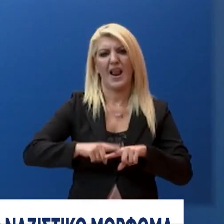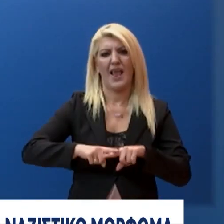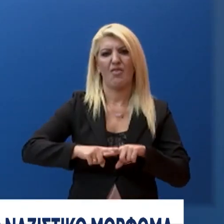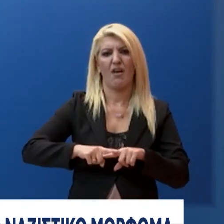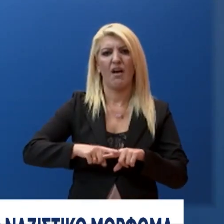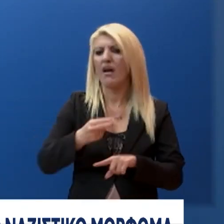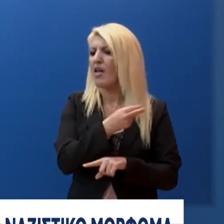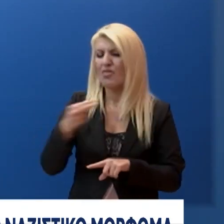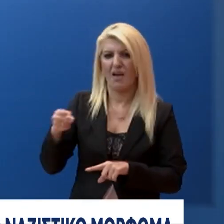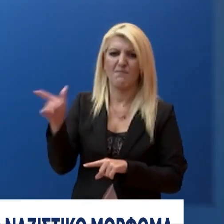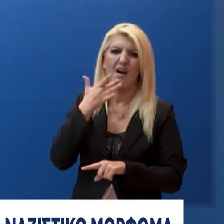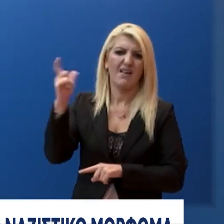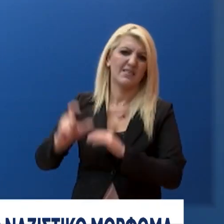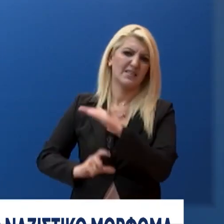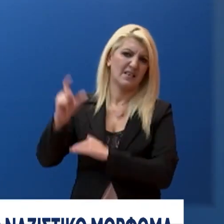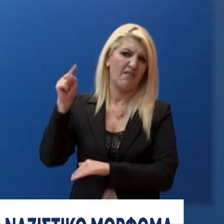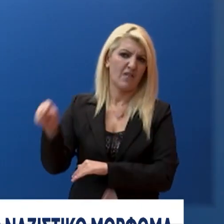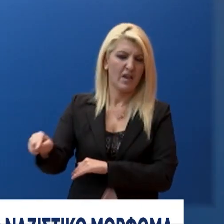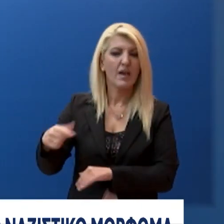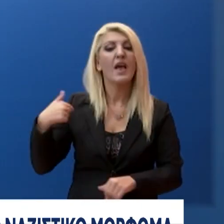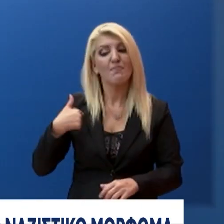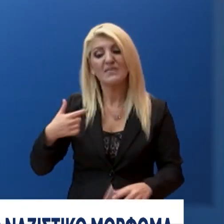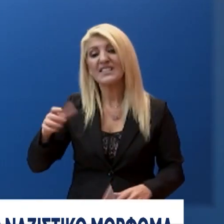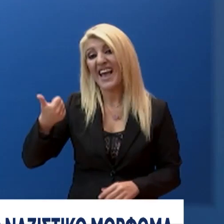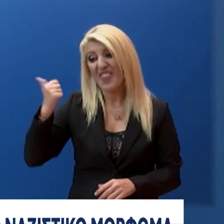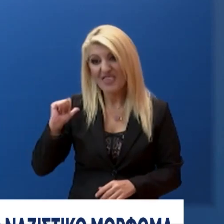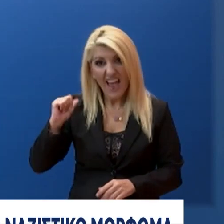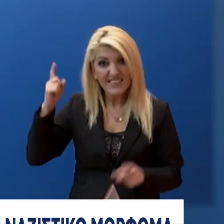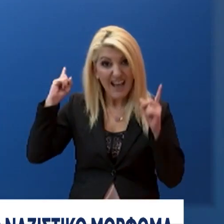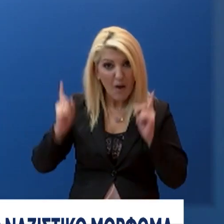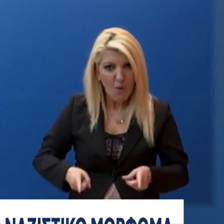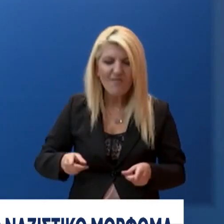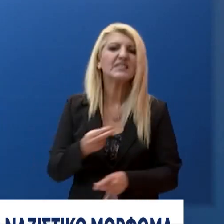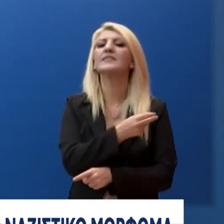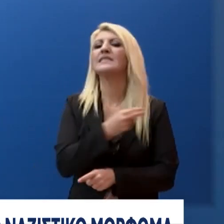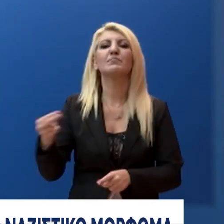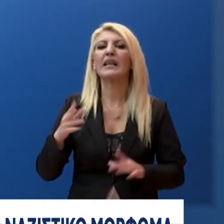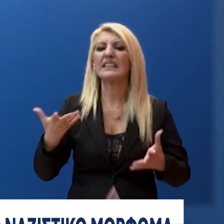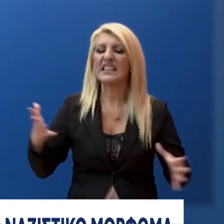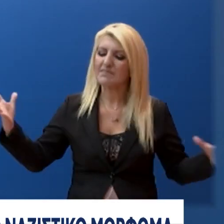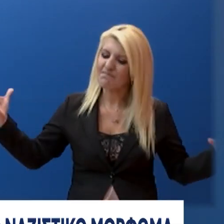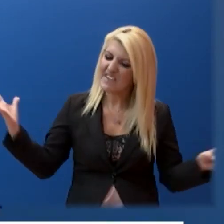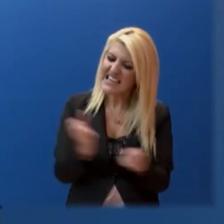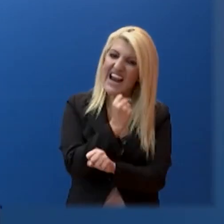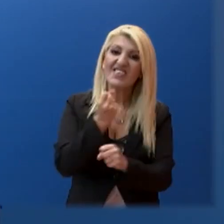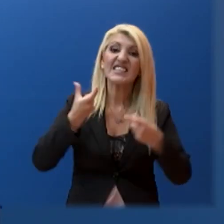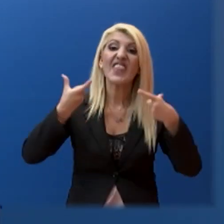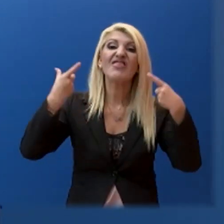διάσταση έχει ευτυχώς κρυθεί με την νίκη της δημοκρατίας, που εξόρισε από τη Βουλή τον ναζιστικό μόρφωμα.